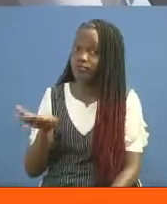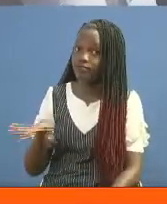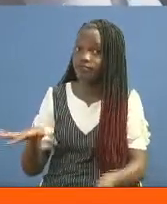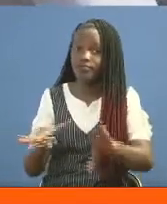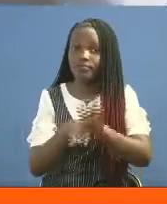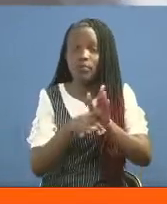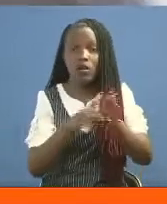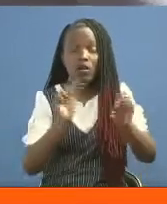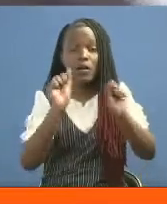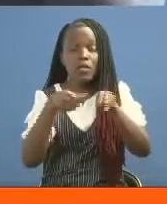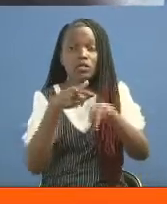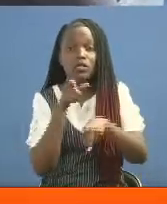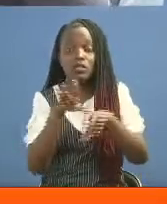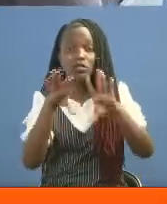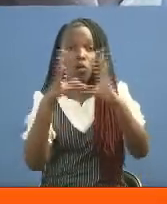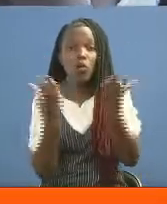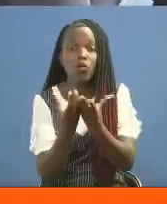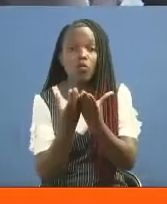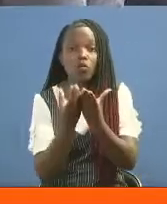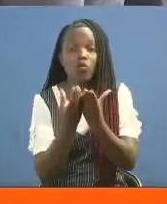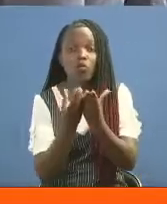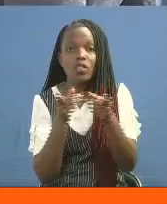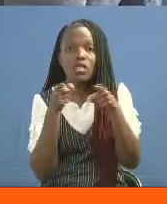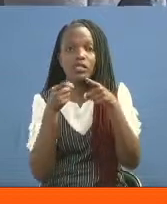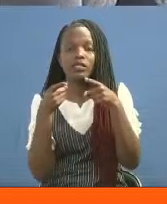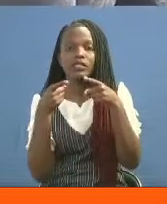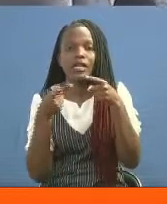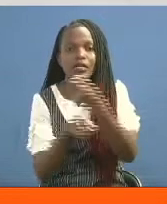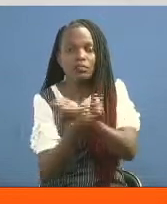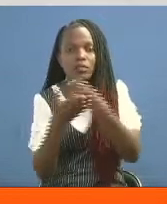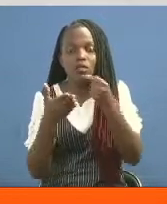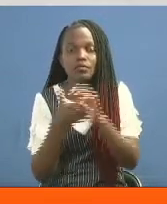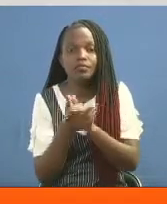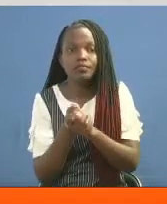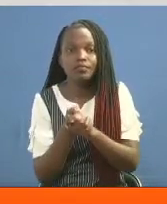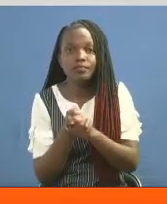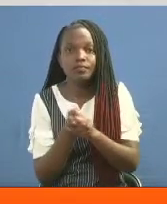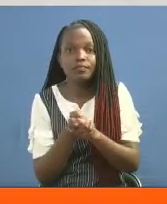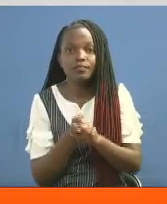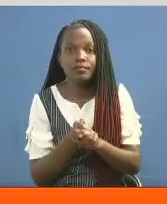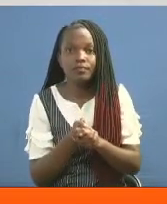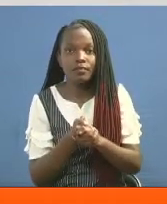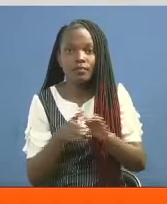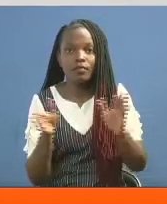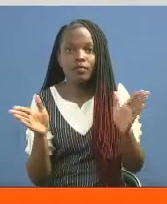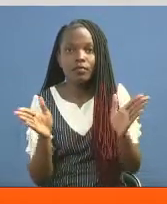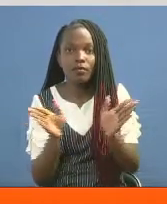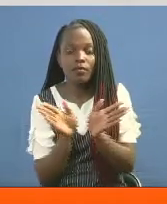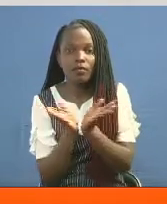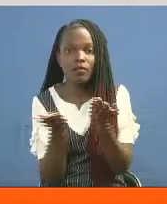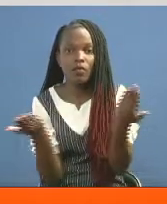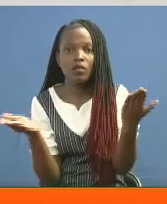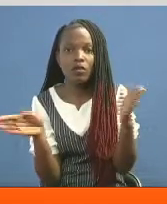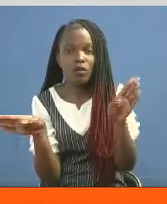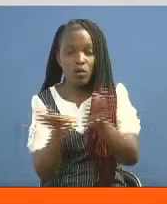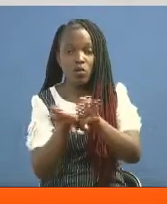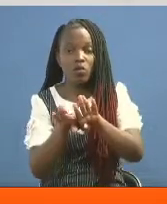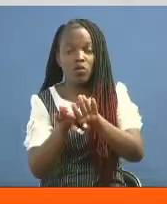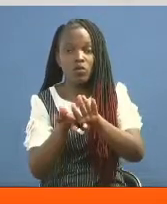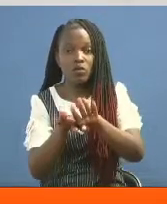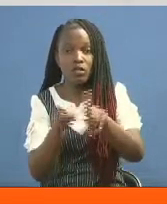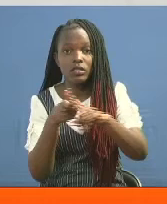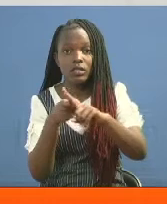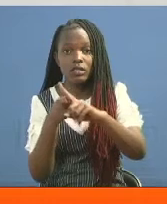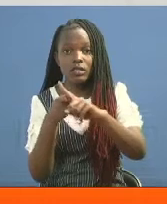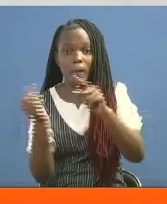shirika laweza. Hapa anasimulia wanawe ya fanya. We were closed since March but we had a